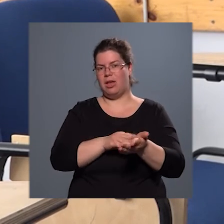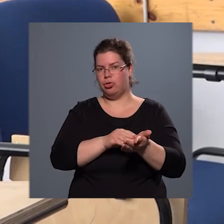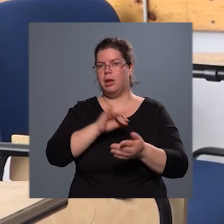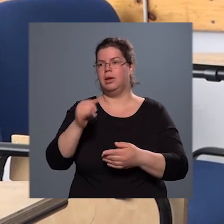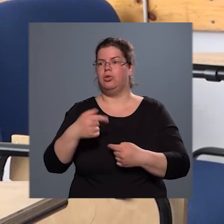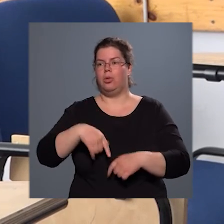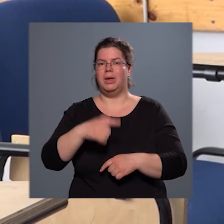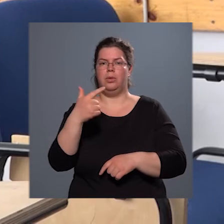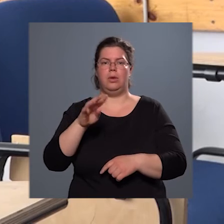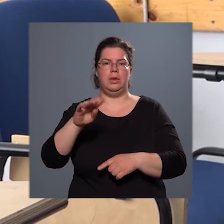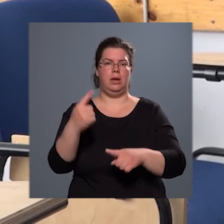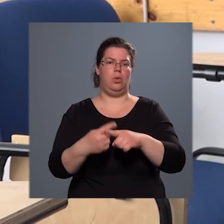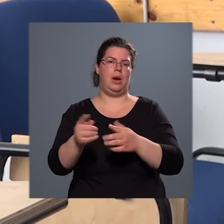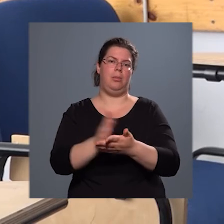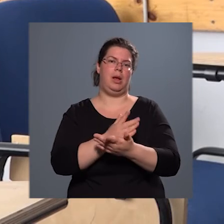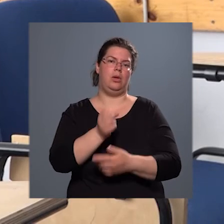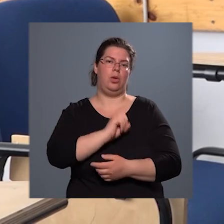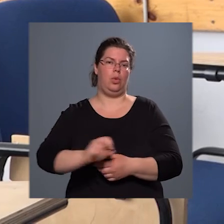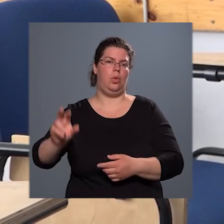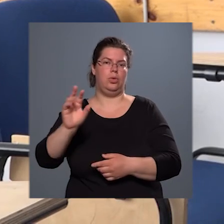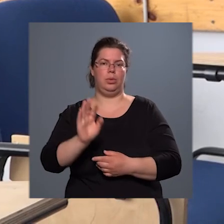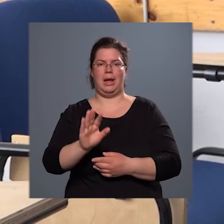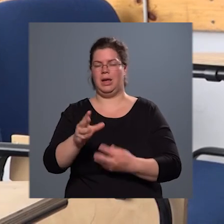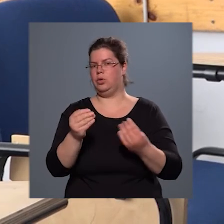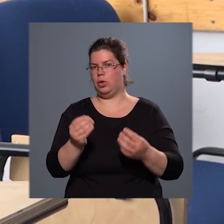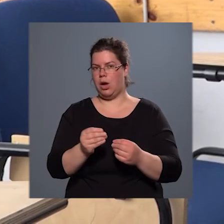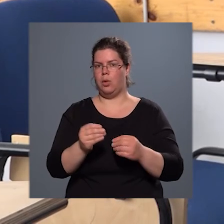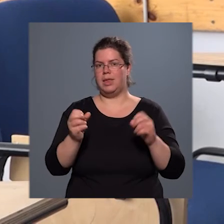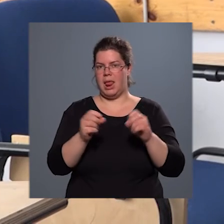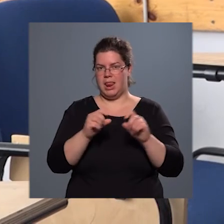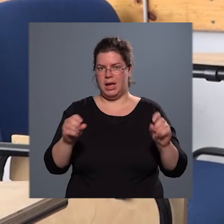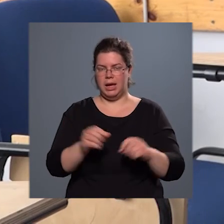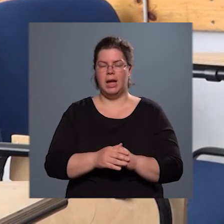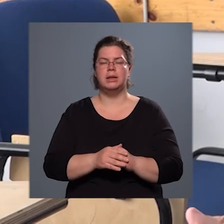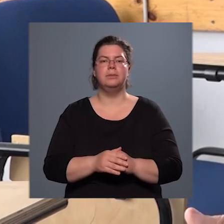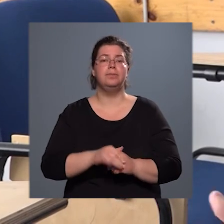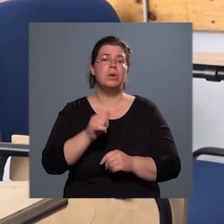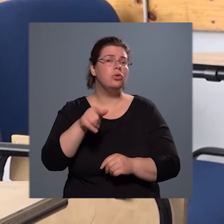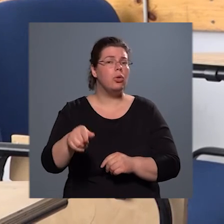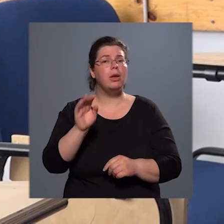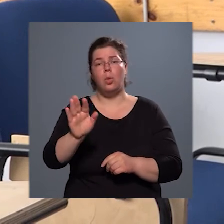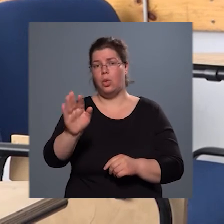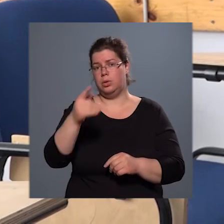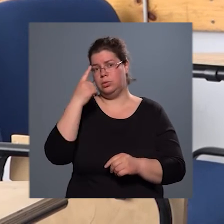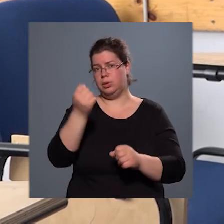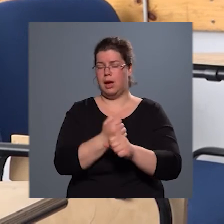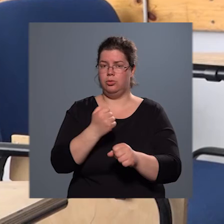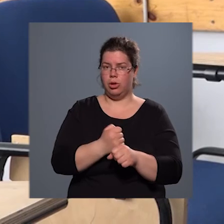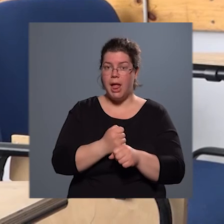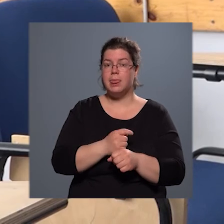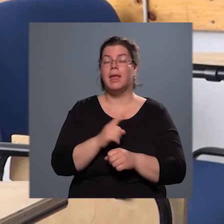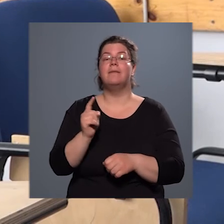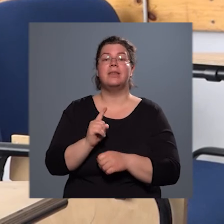24 órán belül küldjük nekik a anyagot, a linket, és ők ezt otthon csinálgathatják. Viszont